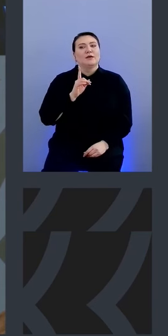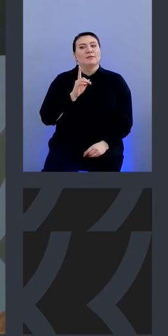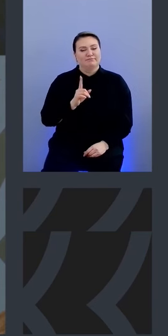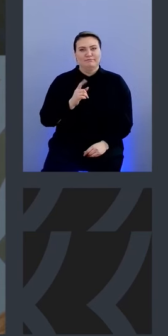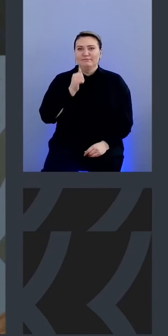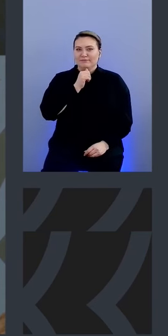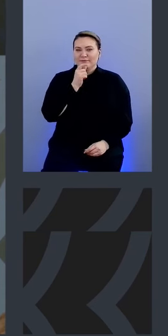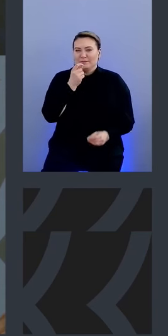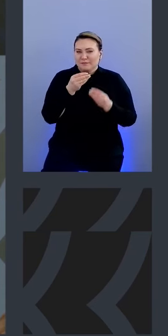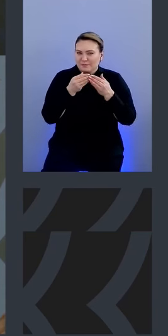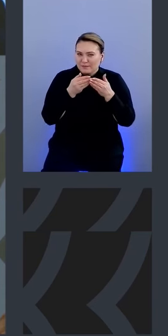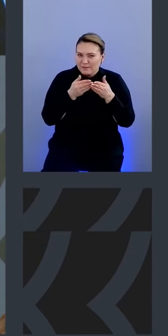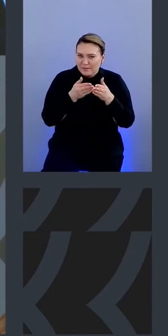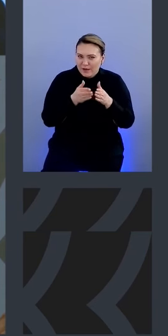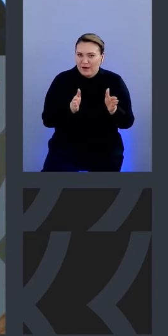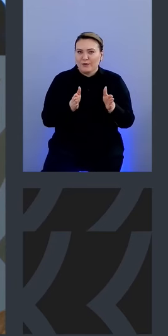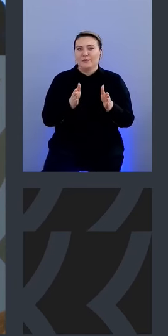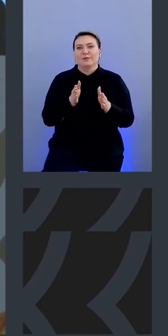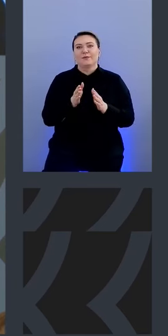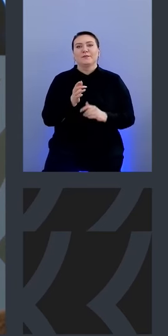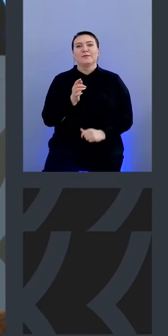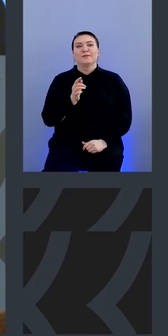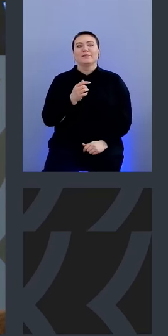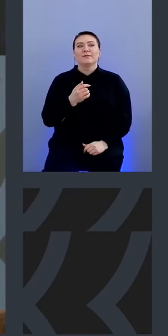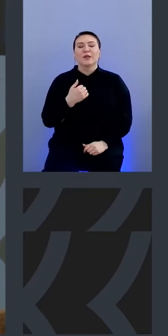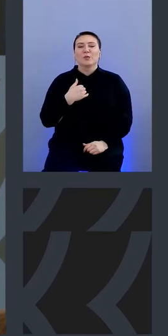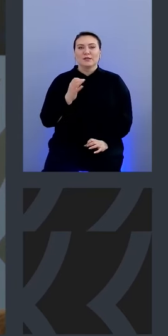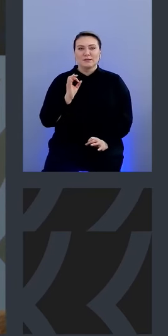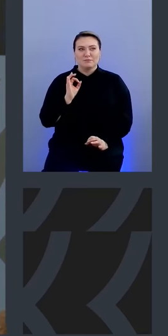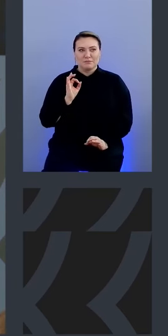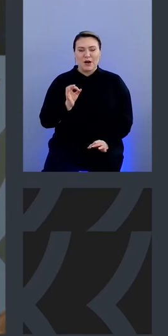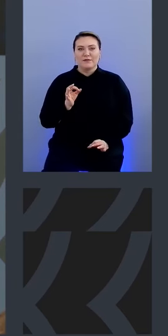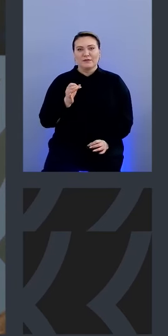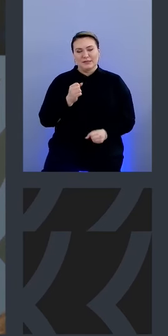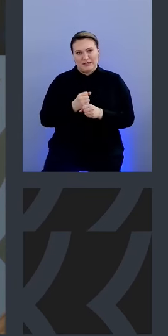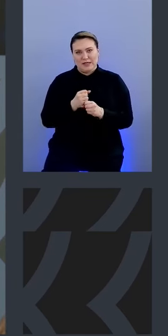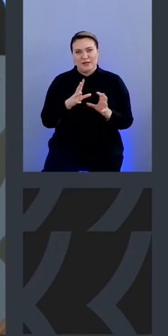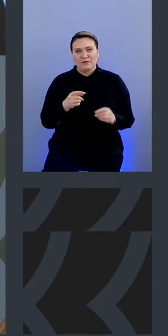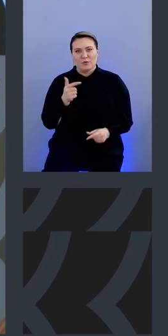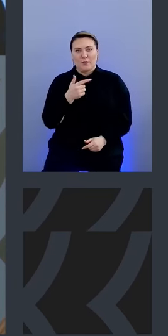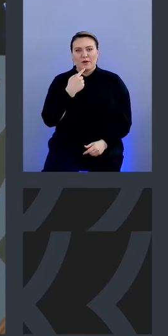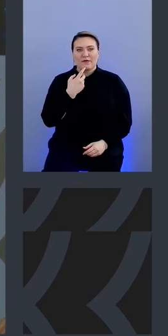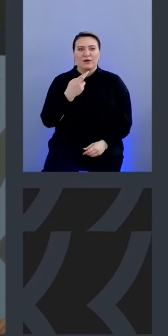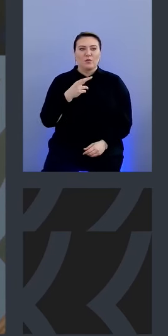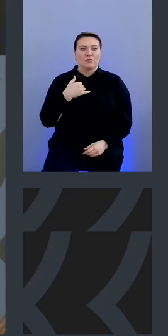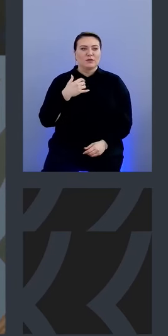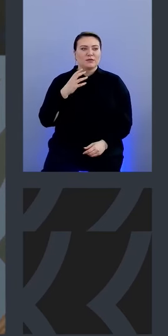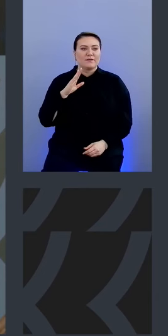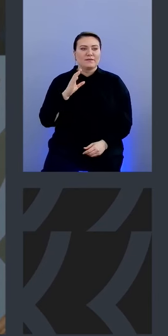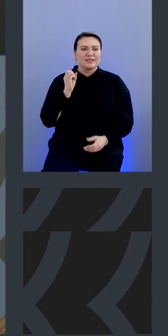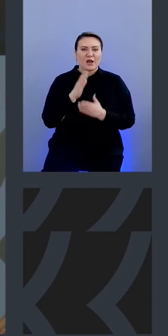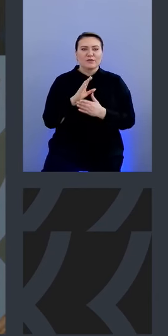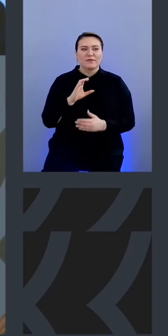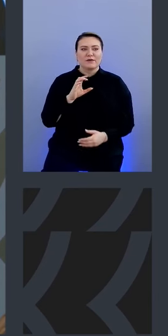у нас ну на нас сделано правильно грубо говоря то есть у нас сразу в съем не